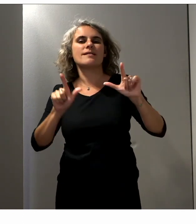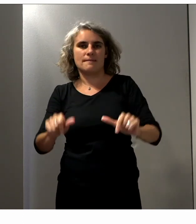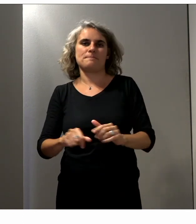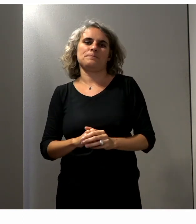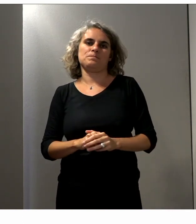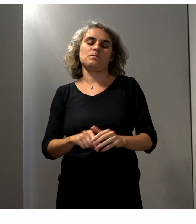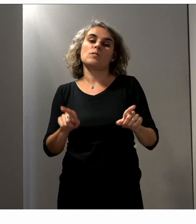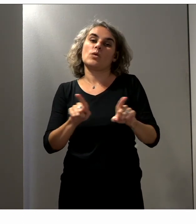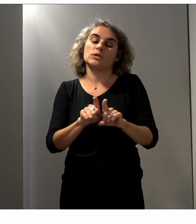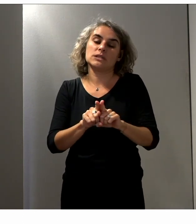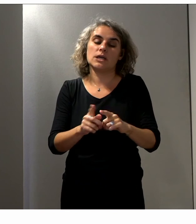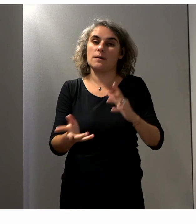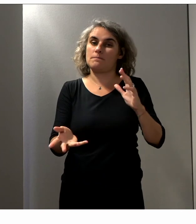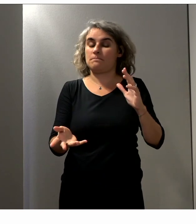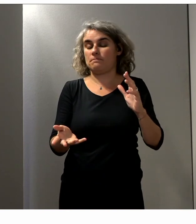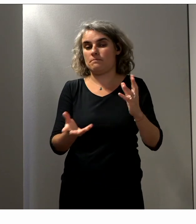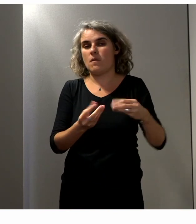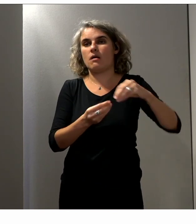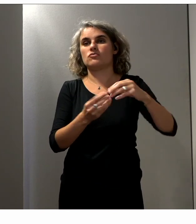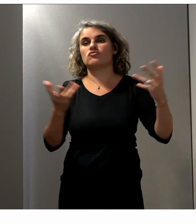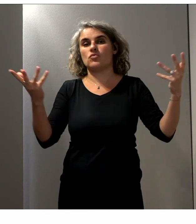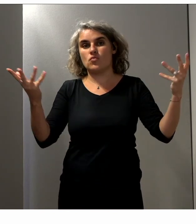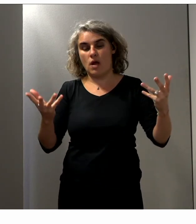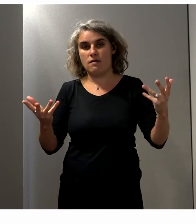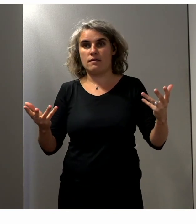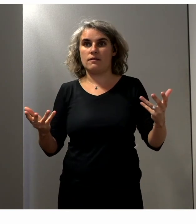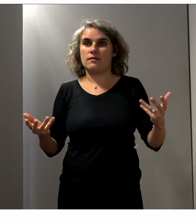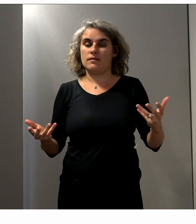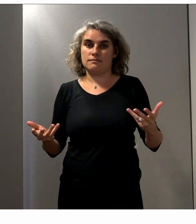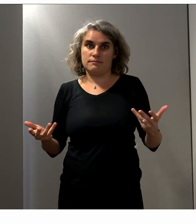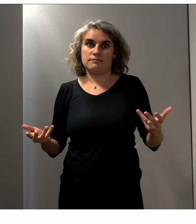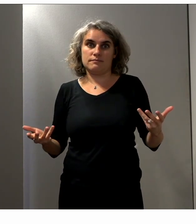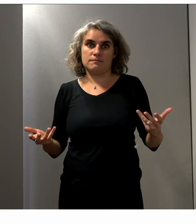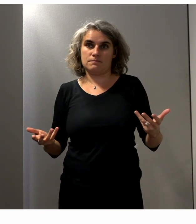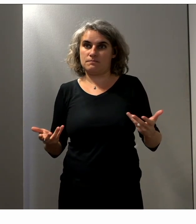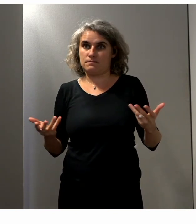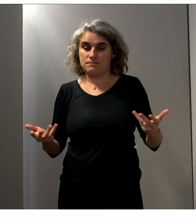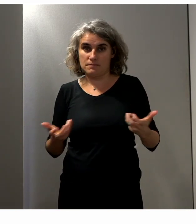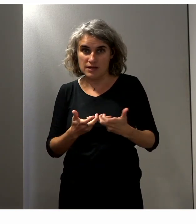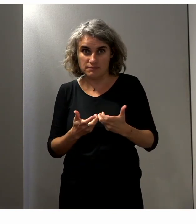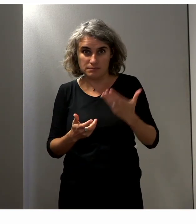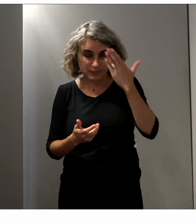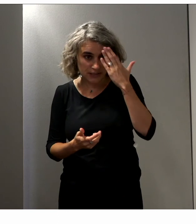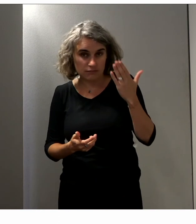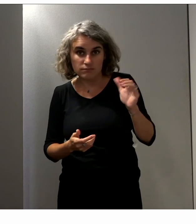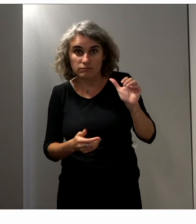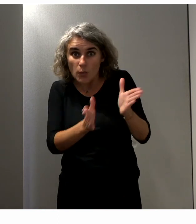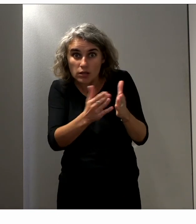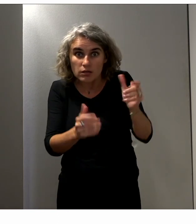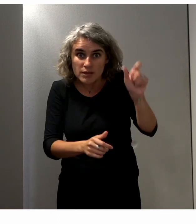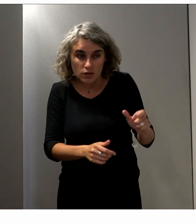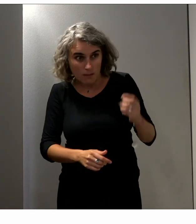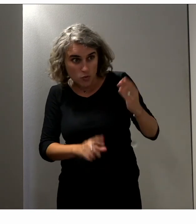optionnel, va dire, tendre la main, entre guillemets, pour dire voilà, si vous avez des besoins spécifiques,